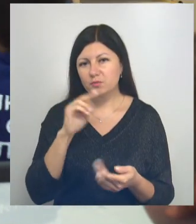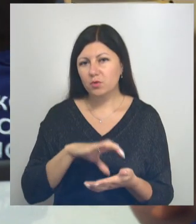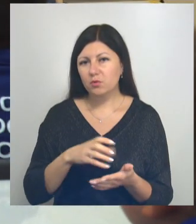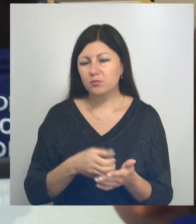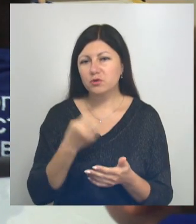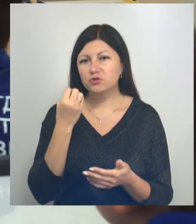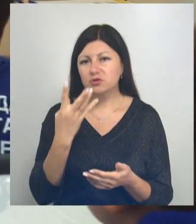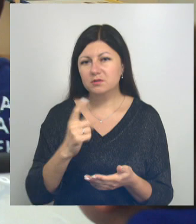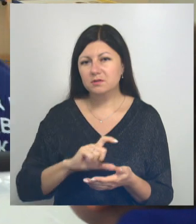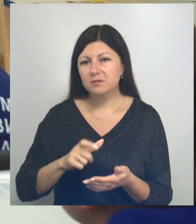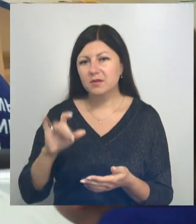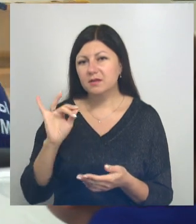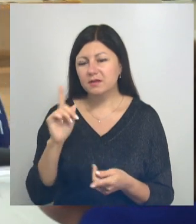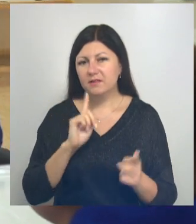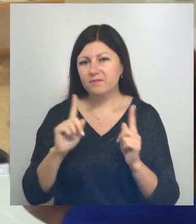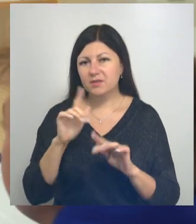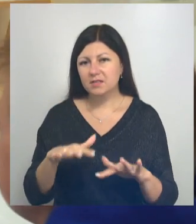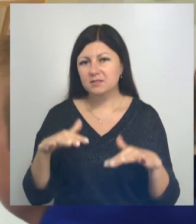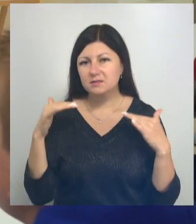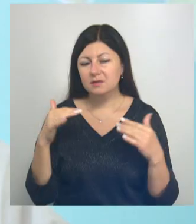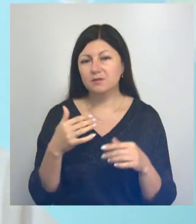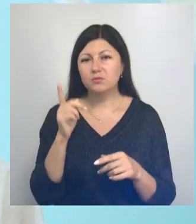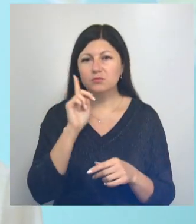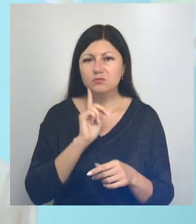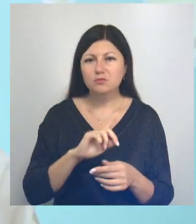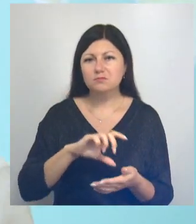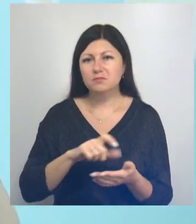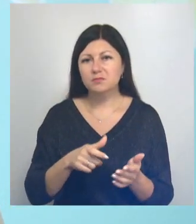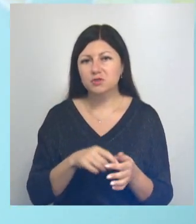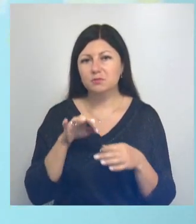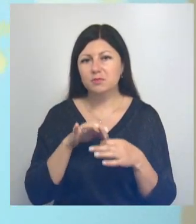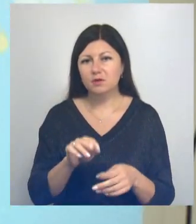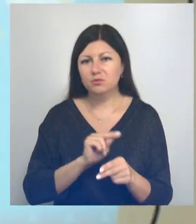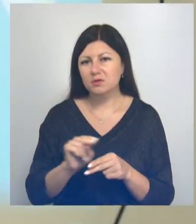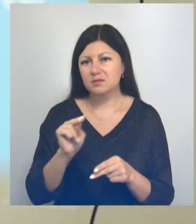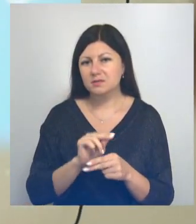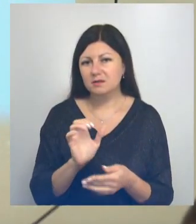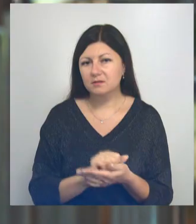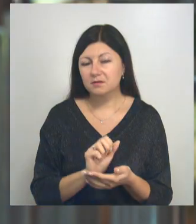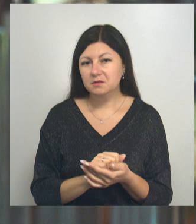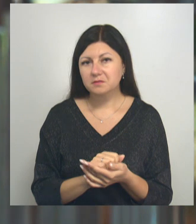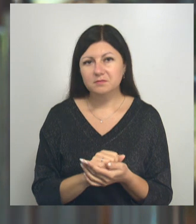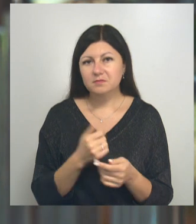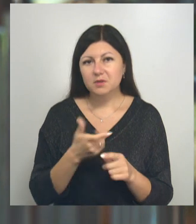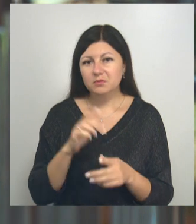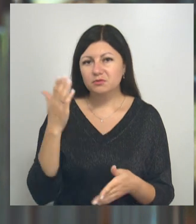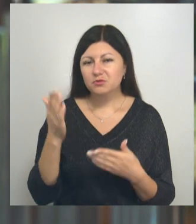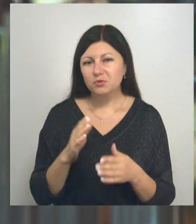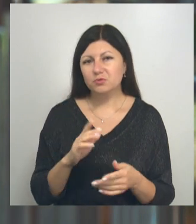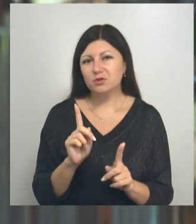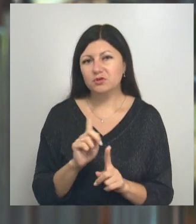аудиторий и конференц-зал. Именно здесь, в современных и удобных помещениях, проходят занятия. Это очень круто, что